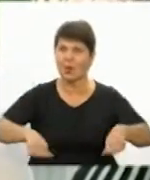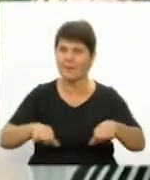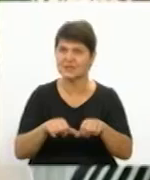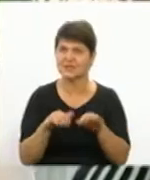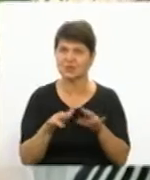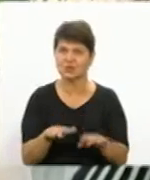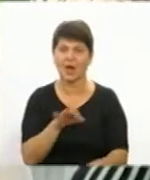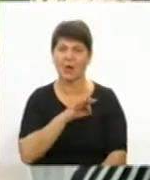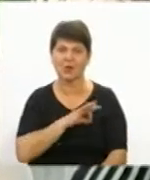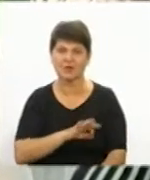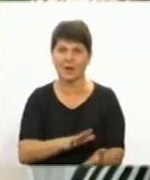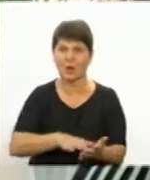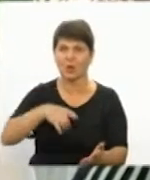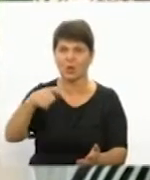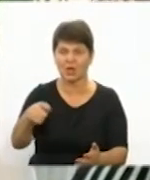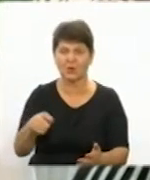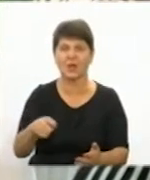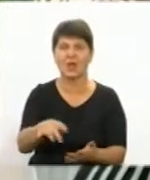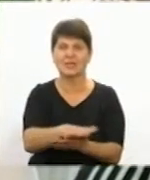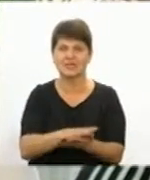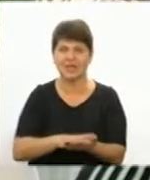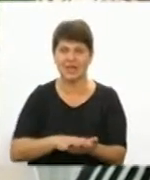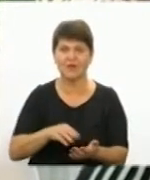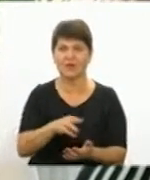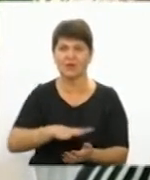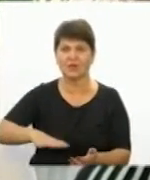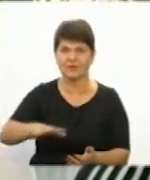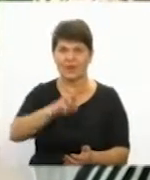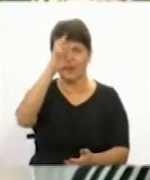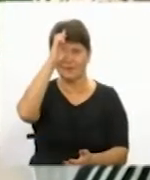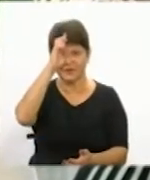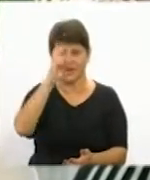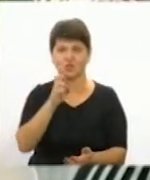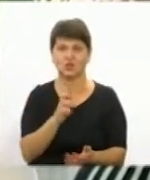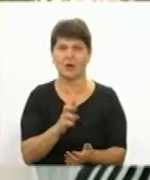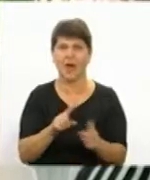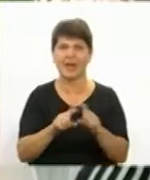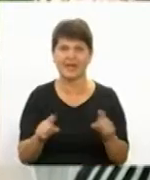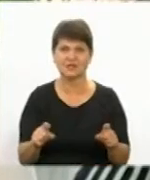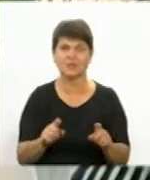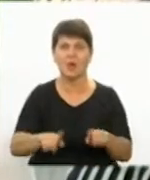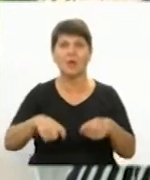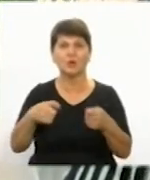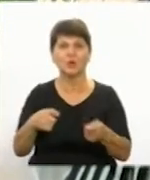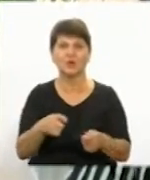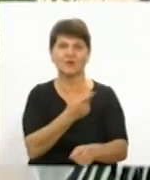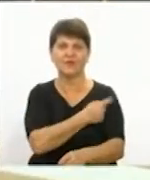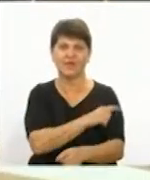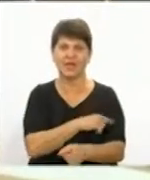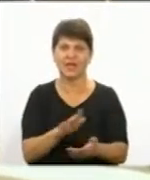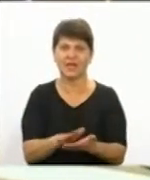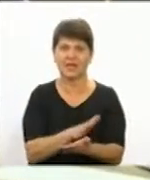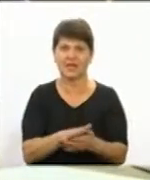Користувачі подають заявку до територіального органу Держпагентства, тобто до нас. Подають ветеринарний документ, графік